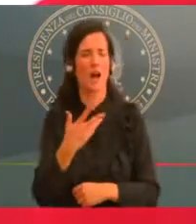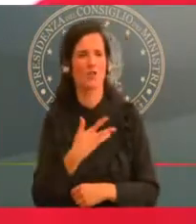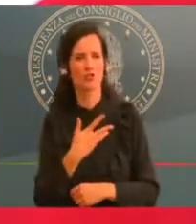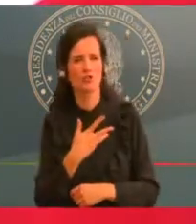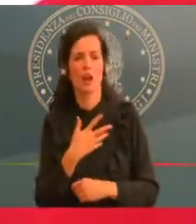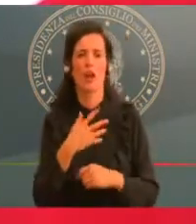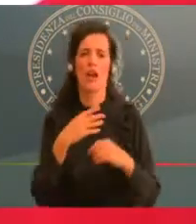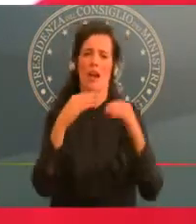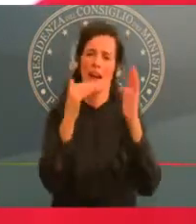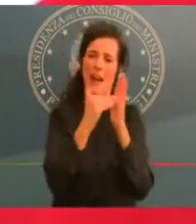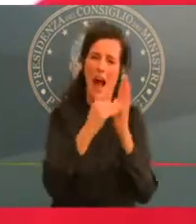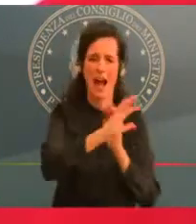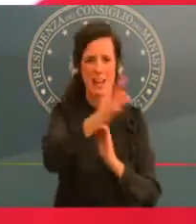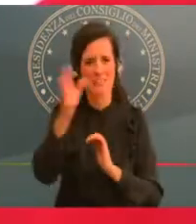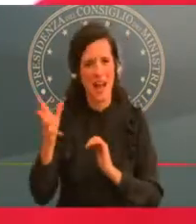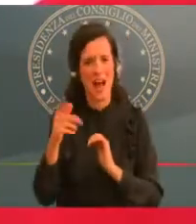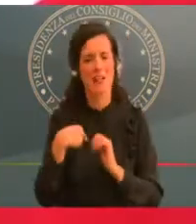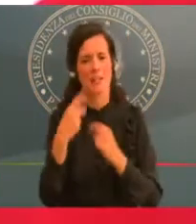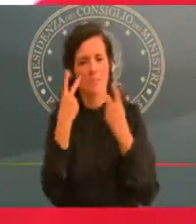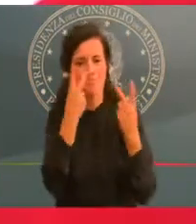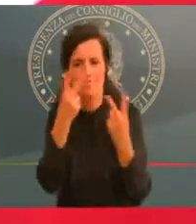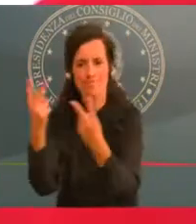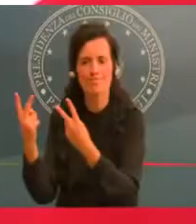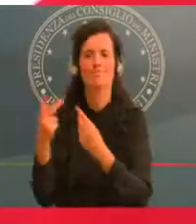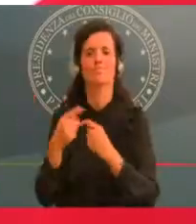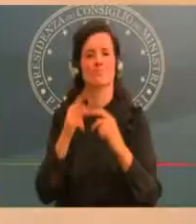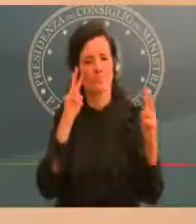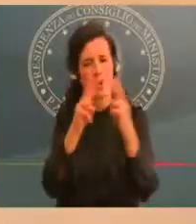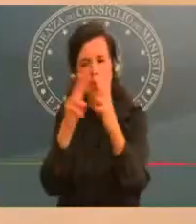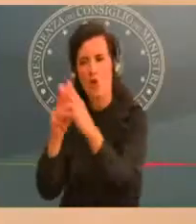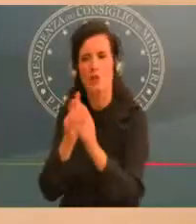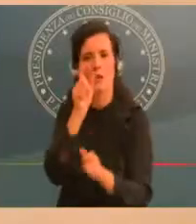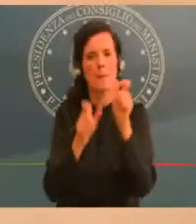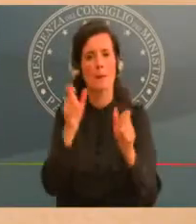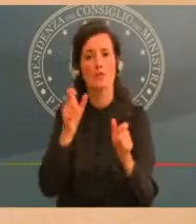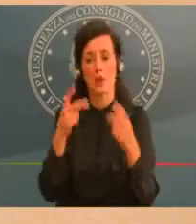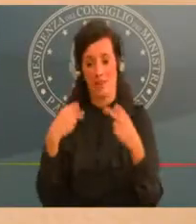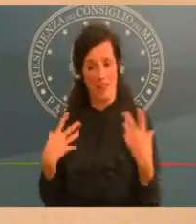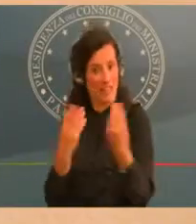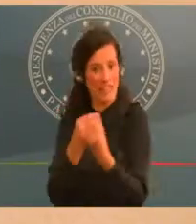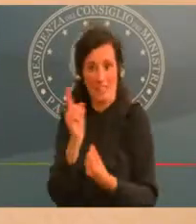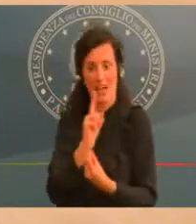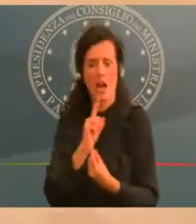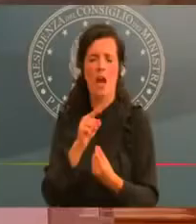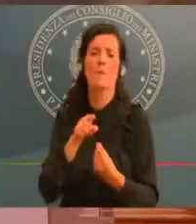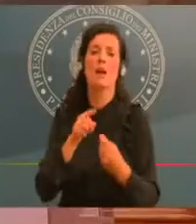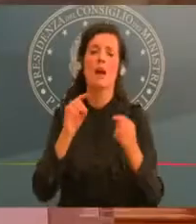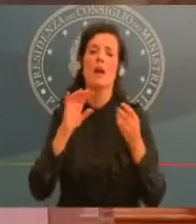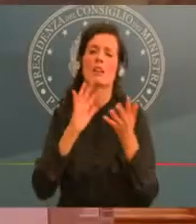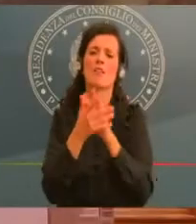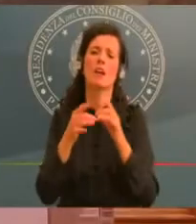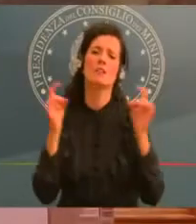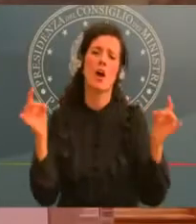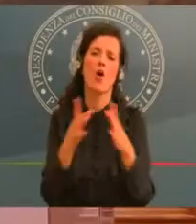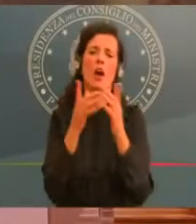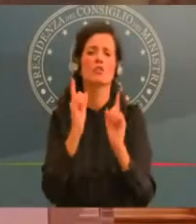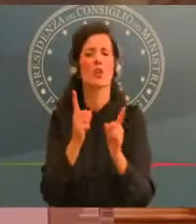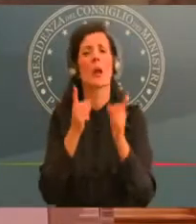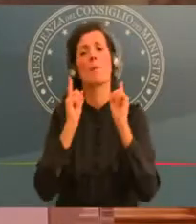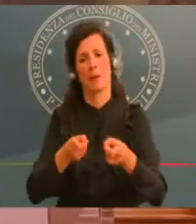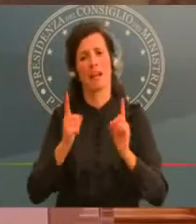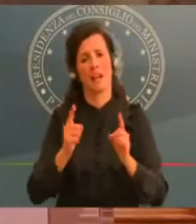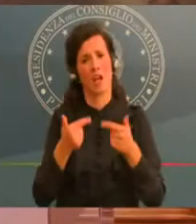e si creano occasioni, ovviamente, di pericolo. Antonella Scutiero, Agenzia di Stampa La Presse. Allora, buonasera Presidente.